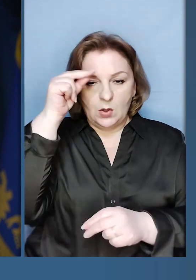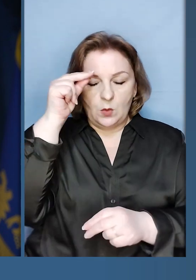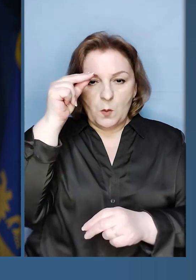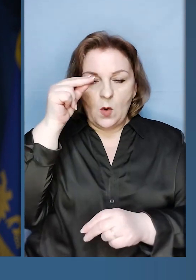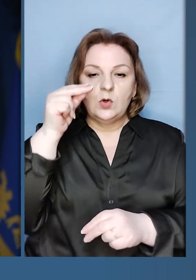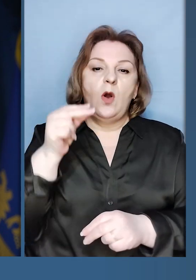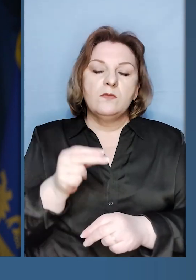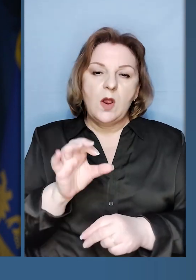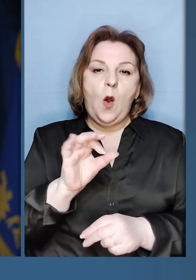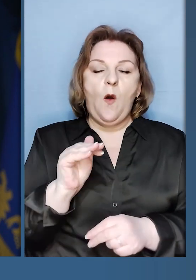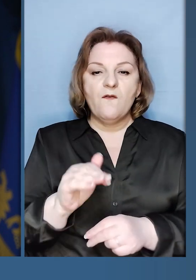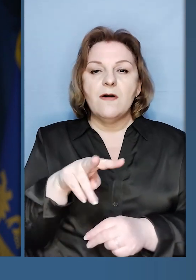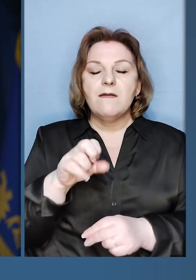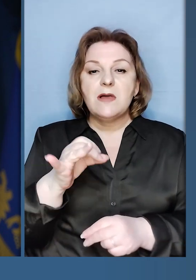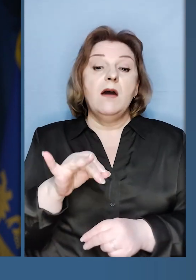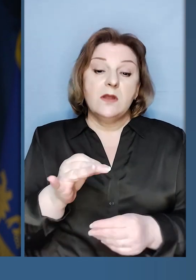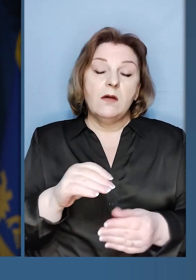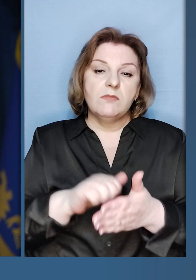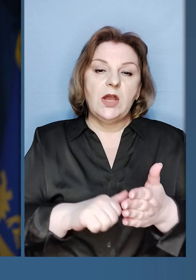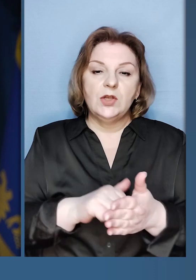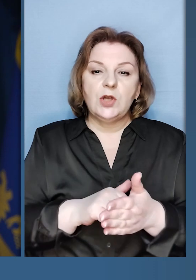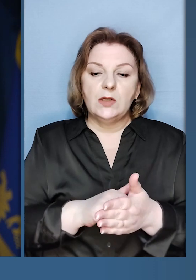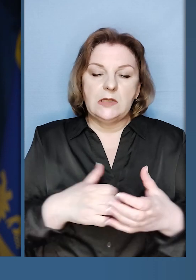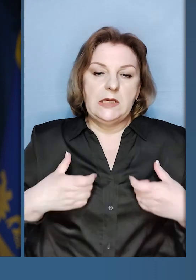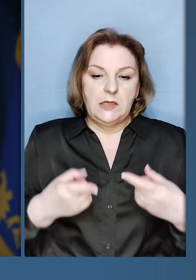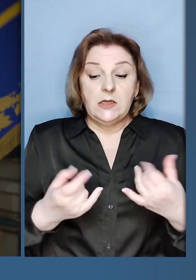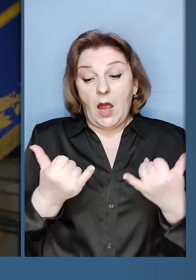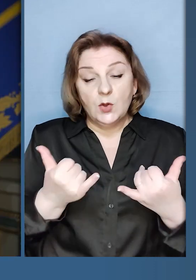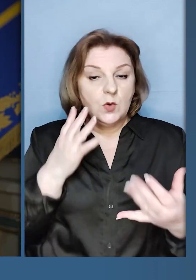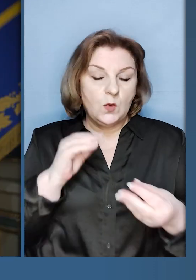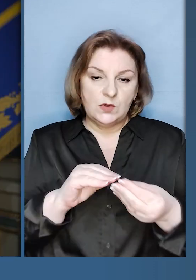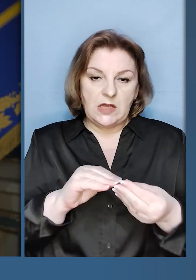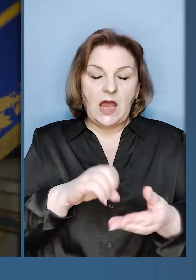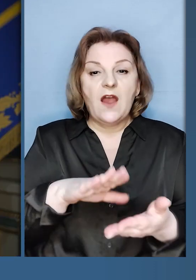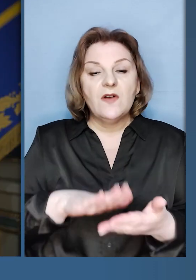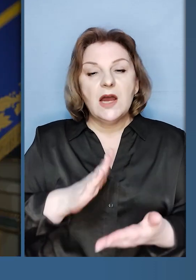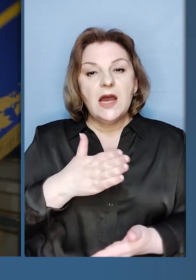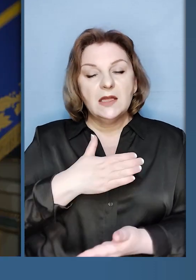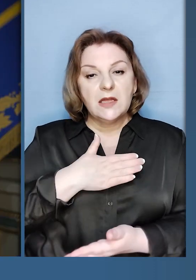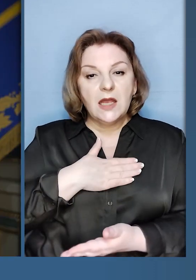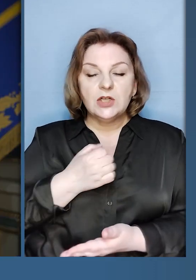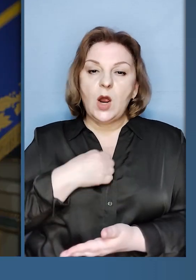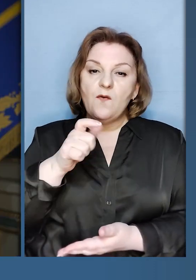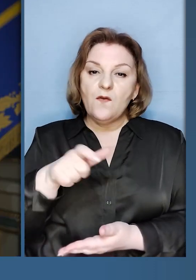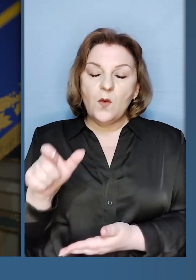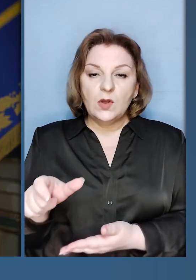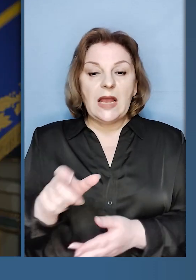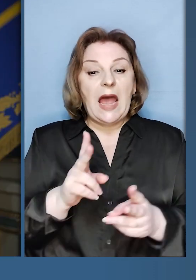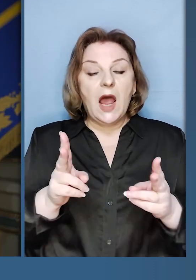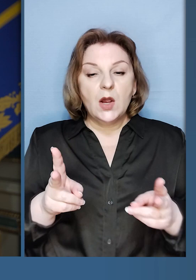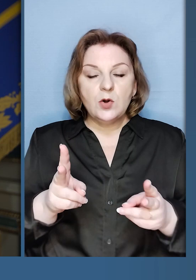неможливо навчатися офлайн через відповідні загрози. Сьогодні, як і завжди, відзначу наших